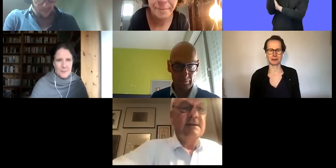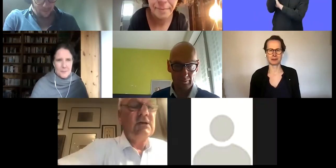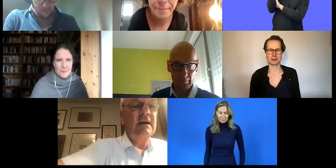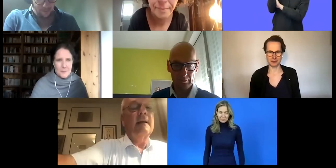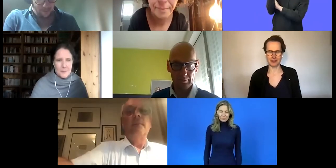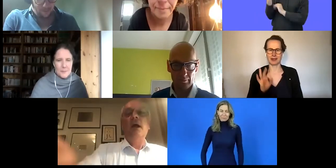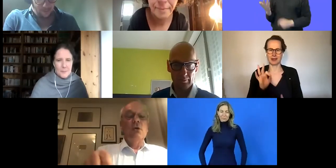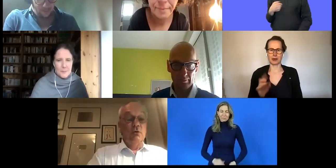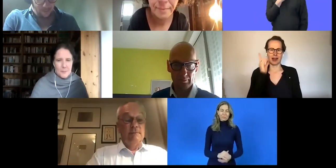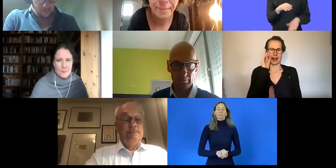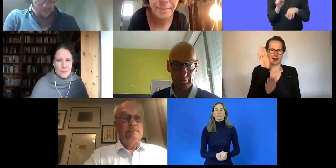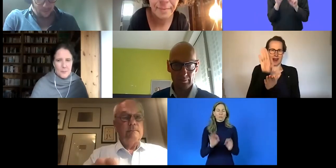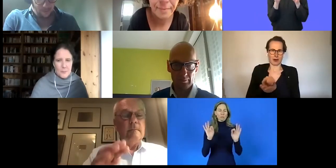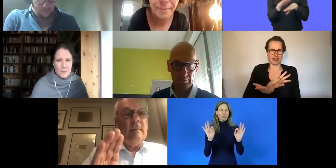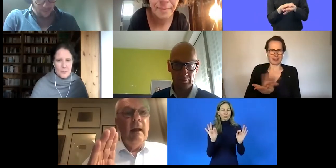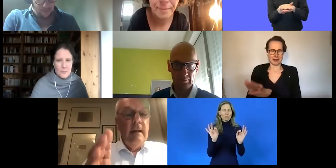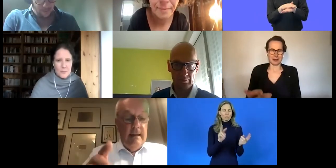jetzt habe ich es ausgeschaltet. Gut.